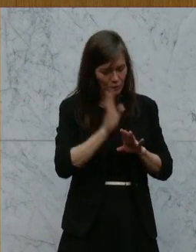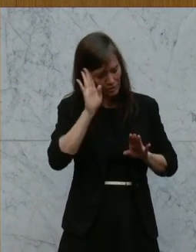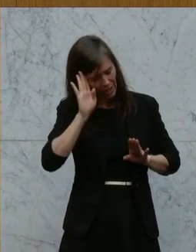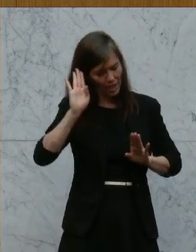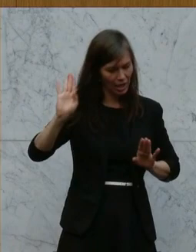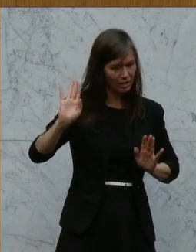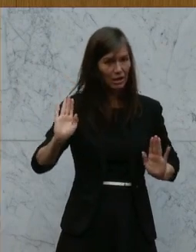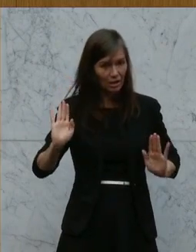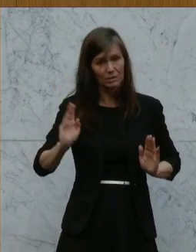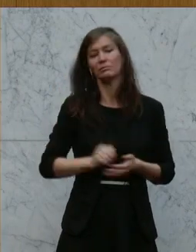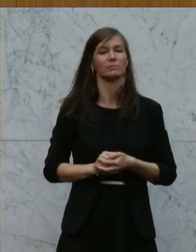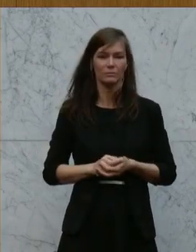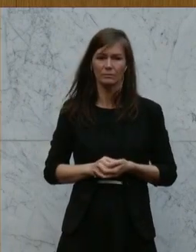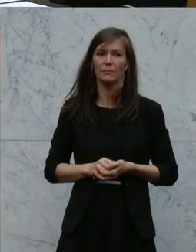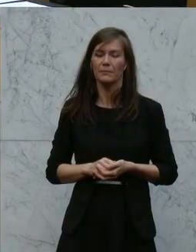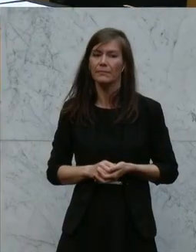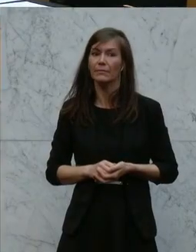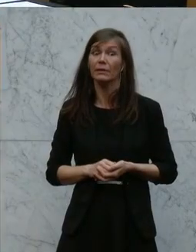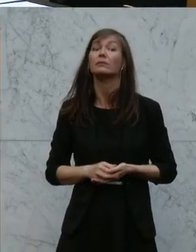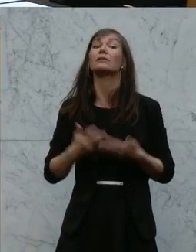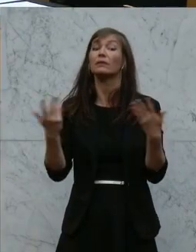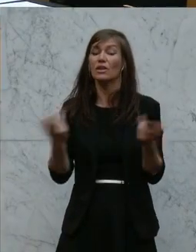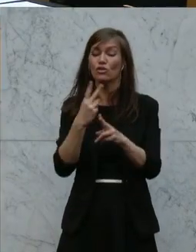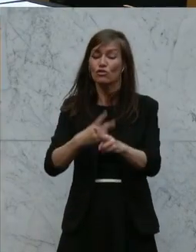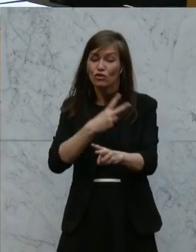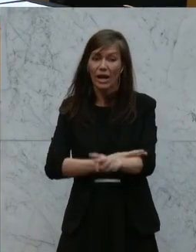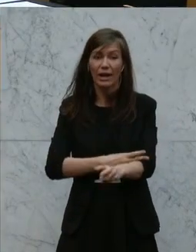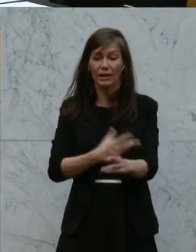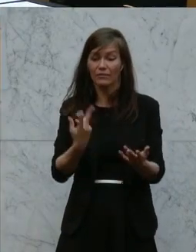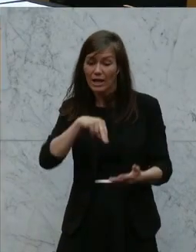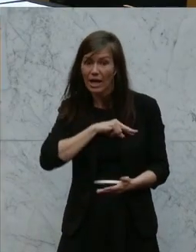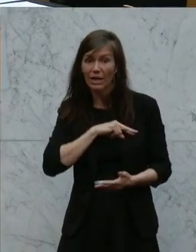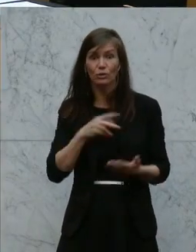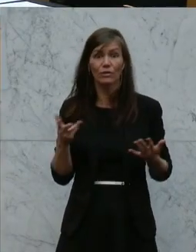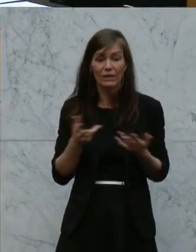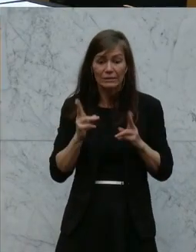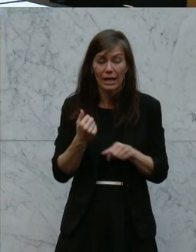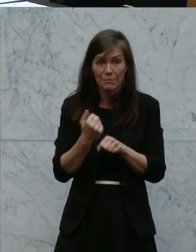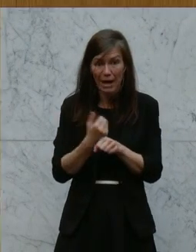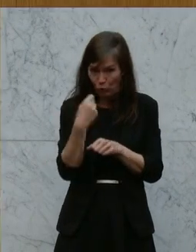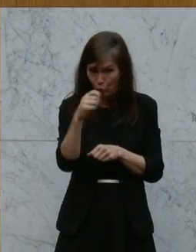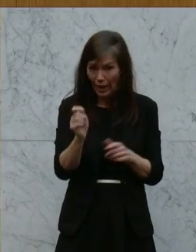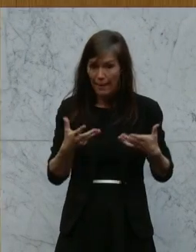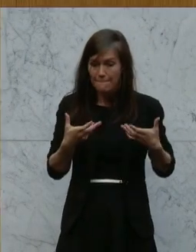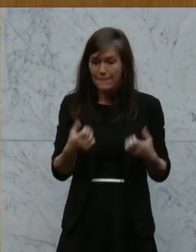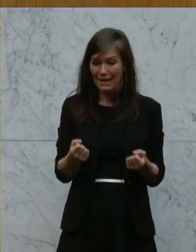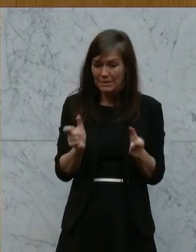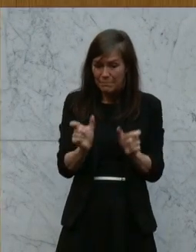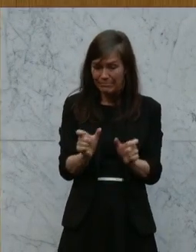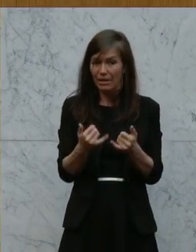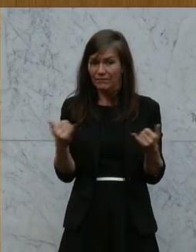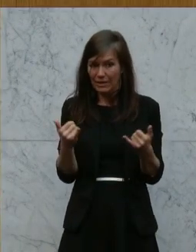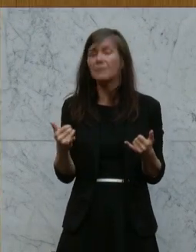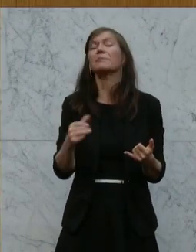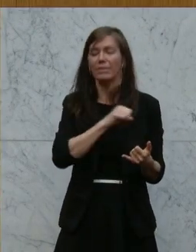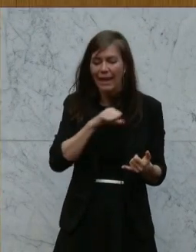Wo hätte der Staat tatsächlich eine Verantwortung? Nämlich eine wirkliche Teuerungsbremse einzuziehen. Und zwar bei den